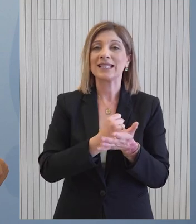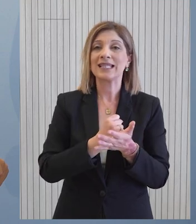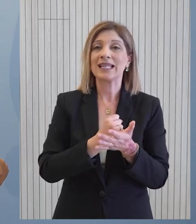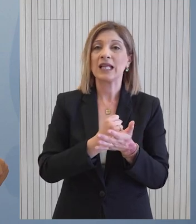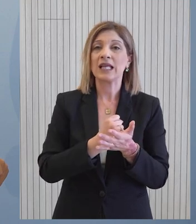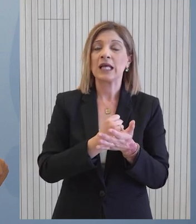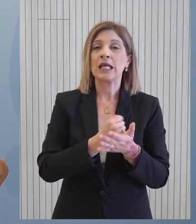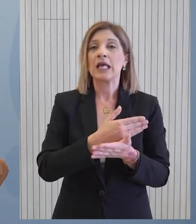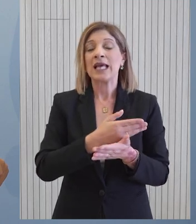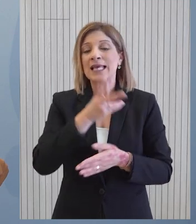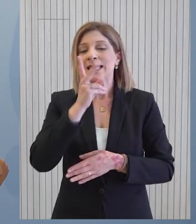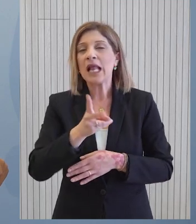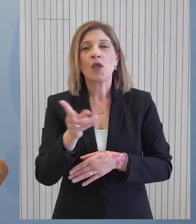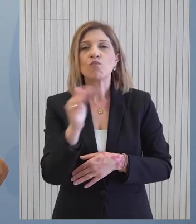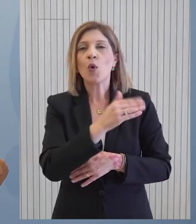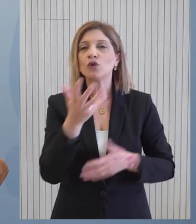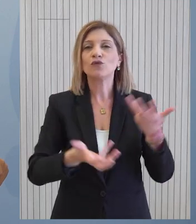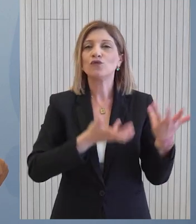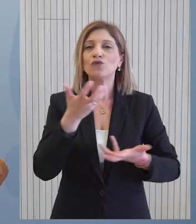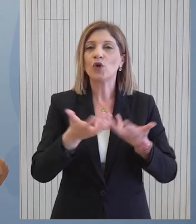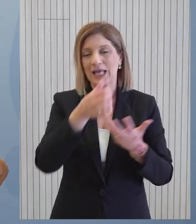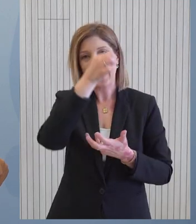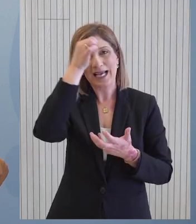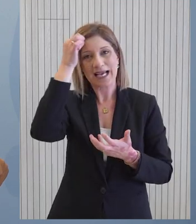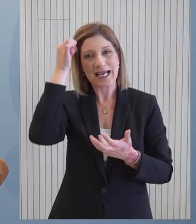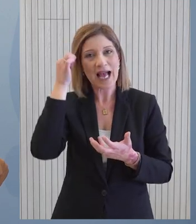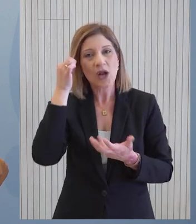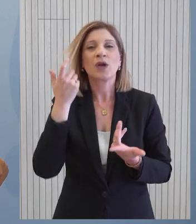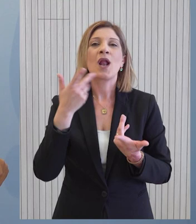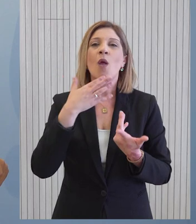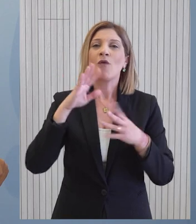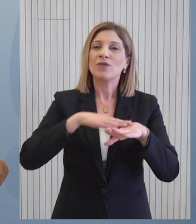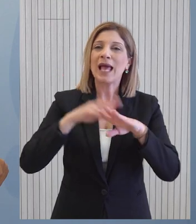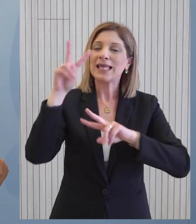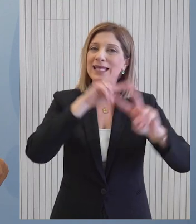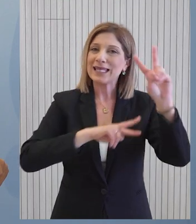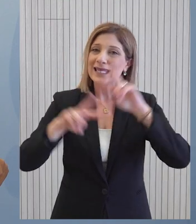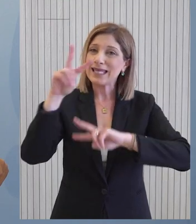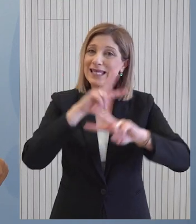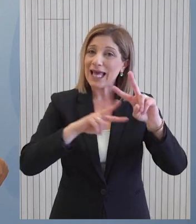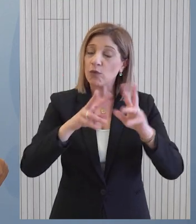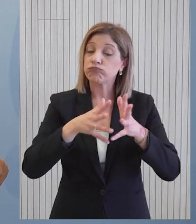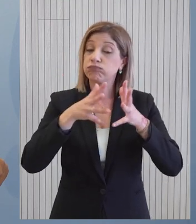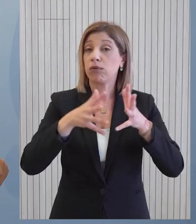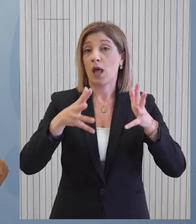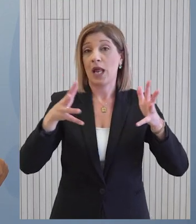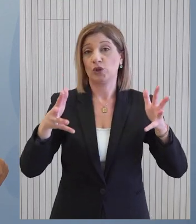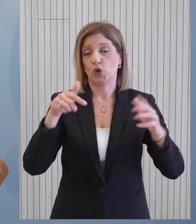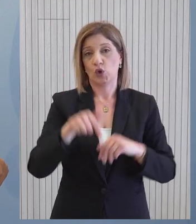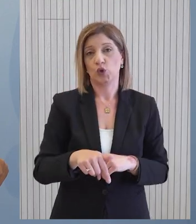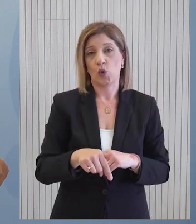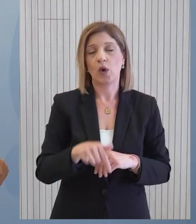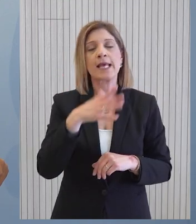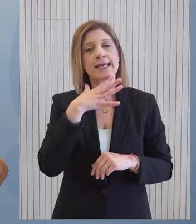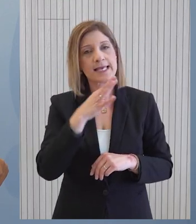περιόδοι υψηλού κινδύνου όπως αναφέρονται λόγω και της κλιματικής αλλαγής επεκτείνονται και διευρυνώνται. Είναι ένας από τους λόγους